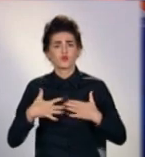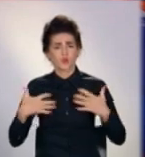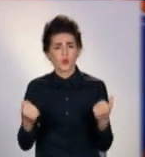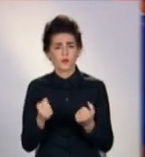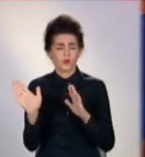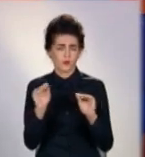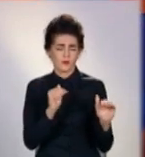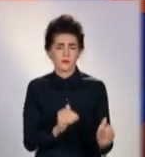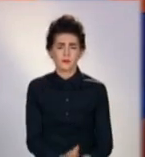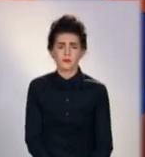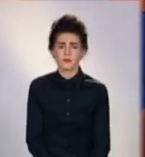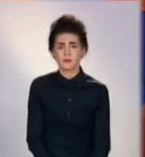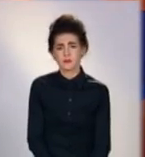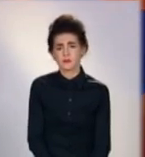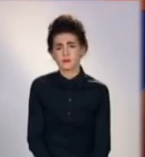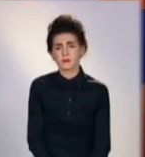Побачимось.